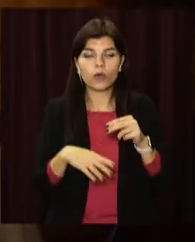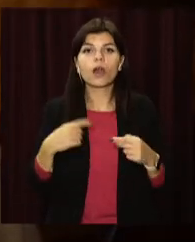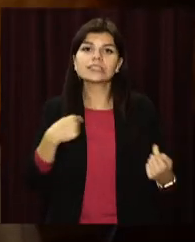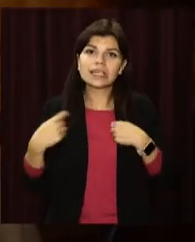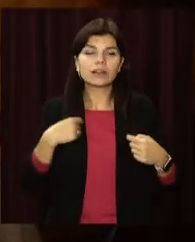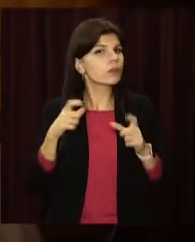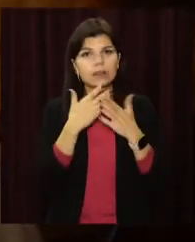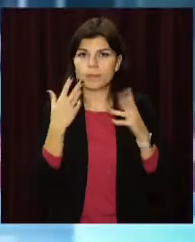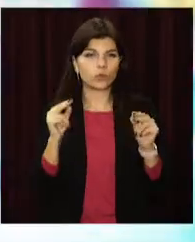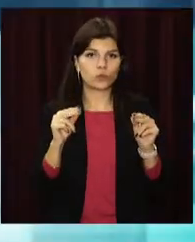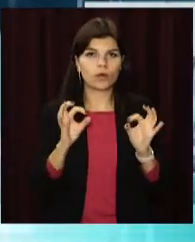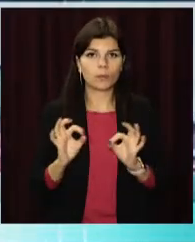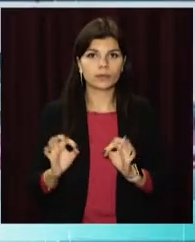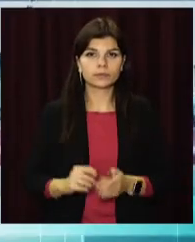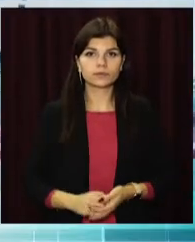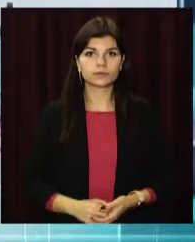постраждалих немає.